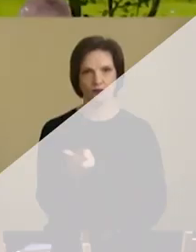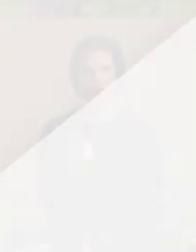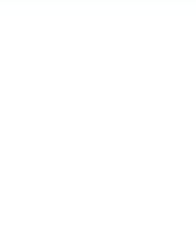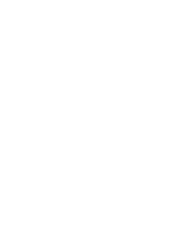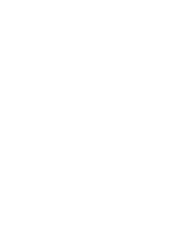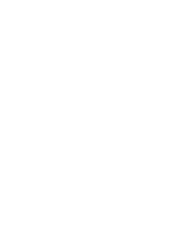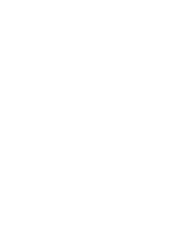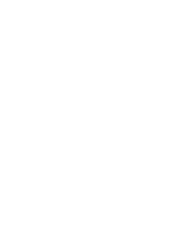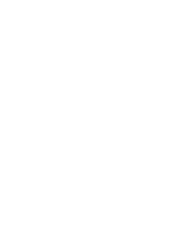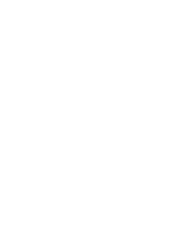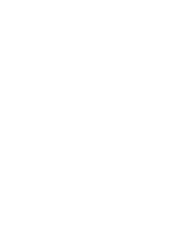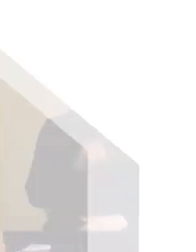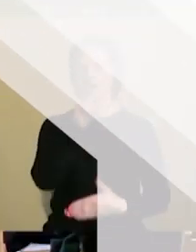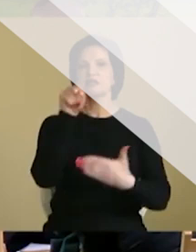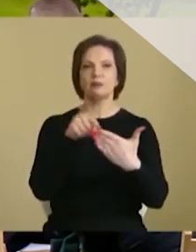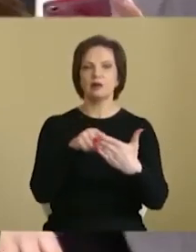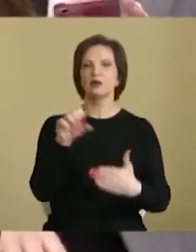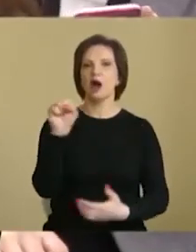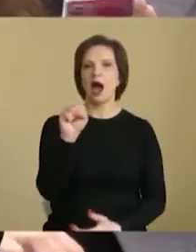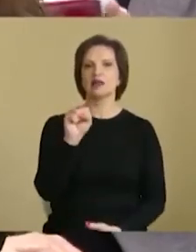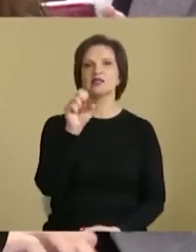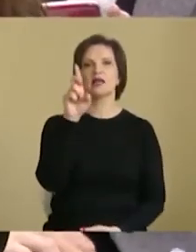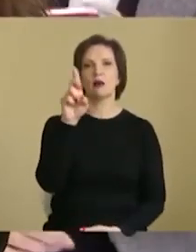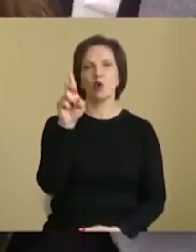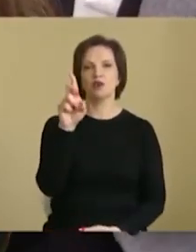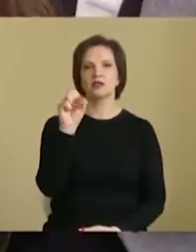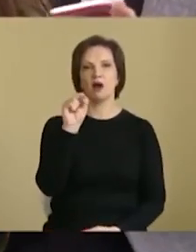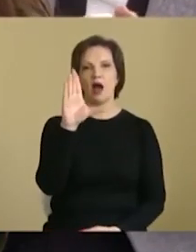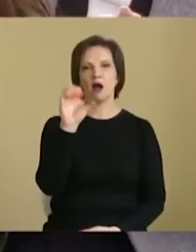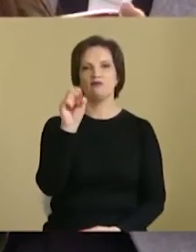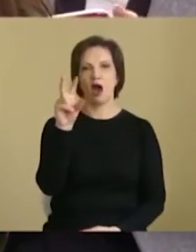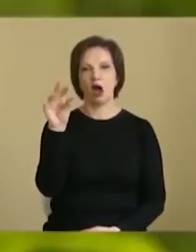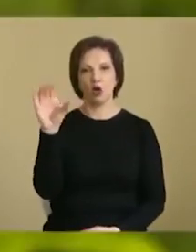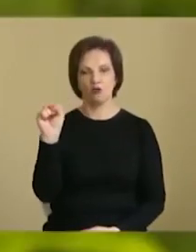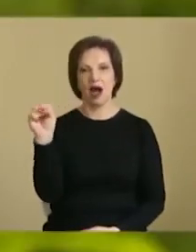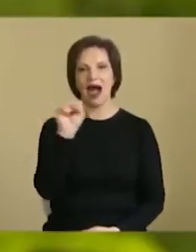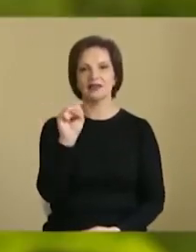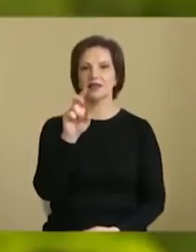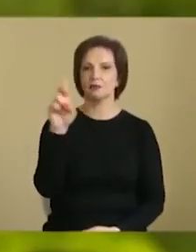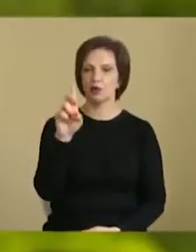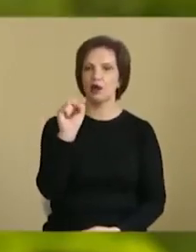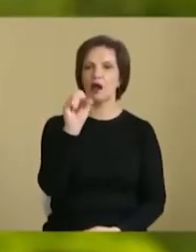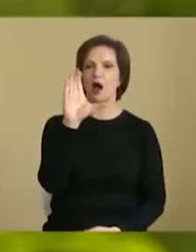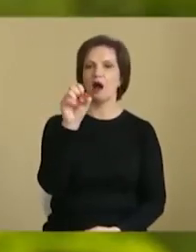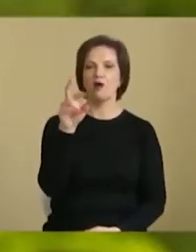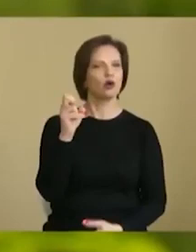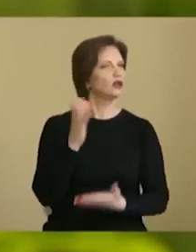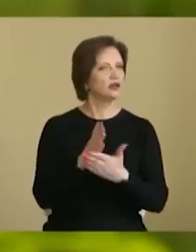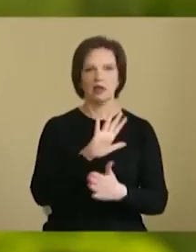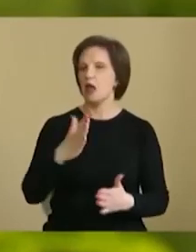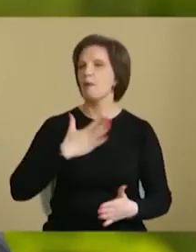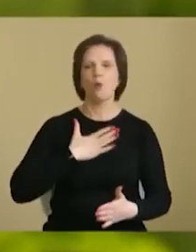Замало. З приводу Арсена Борисовича Авакова. Арсен Борисович Аваков не є моїм